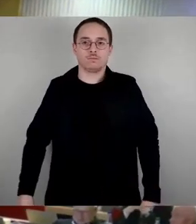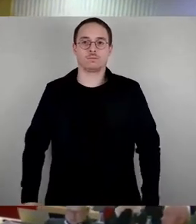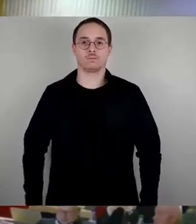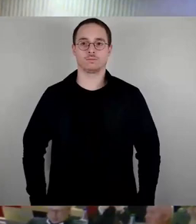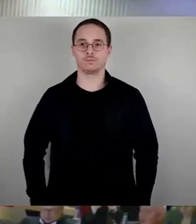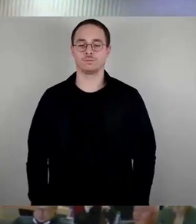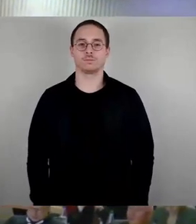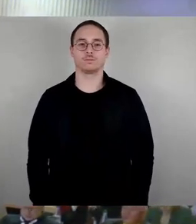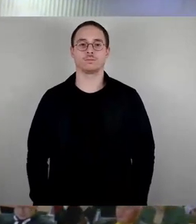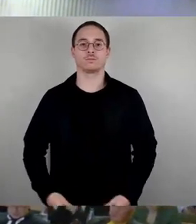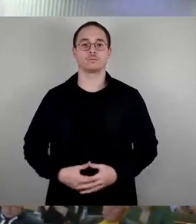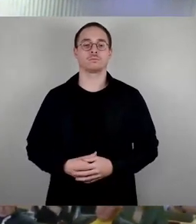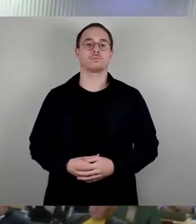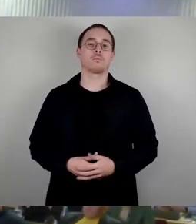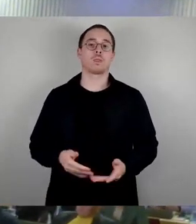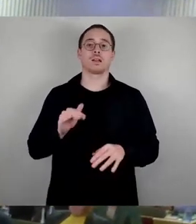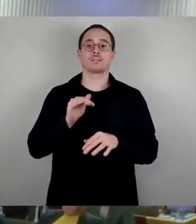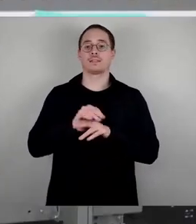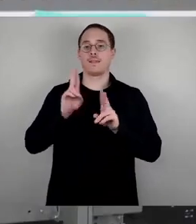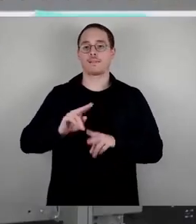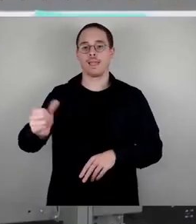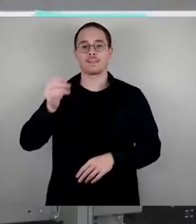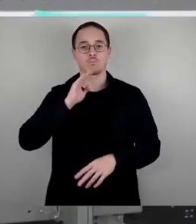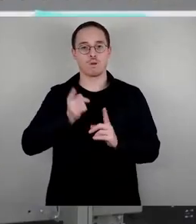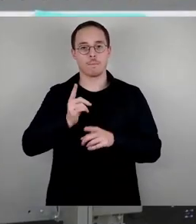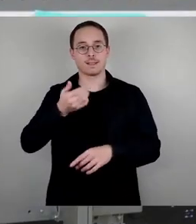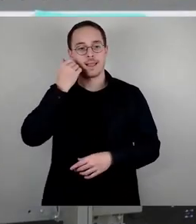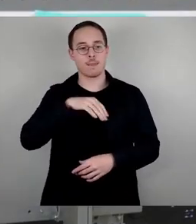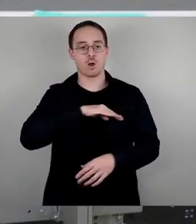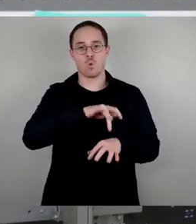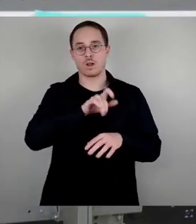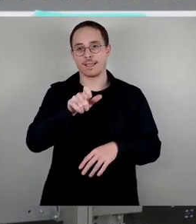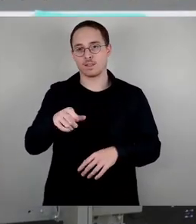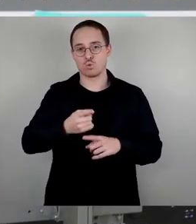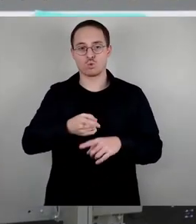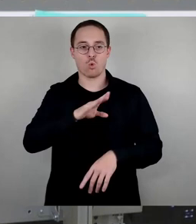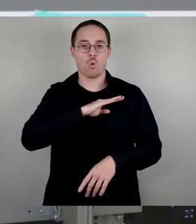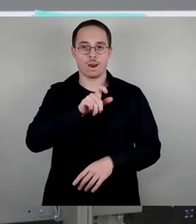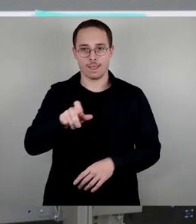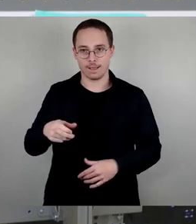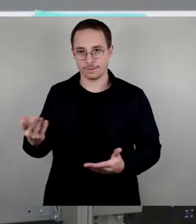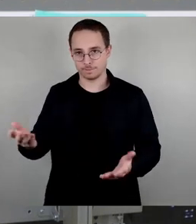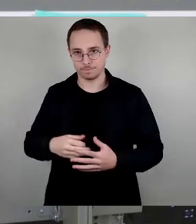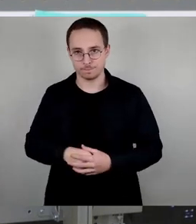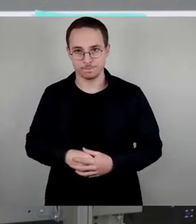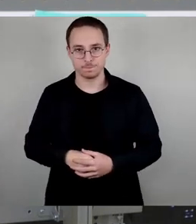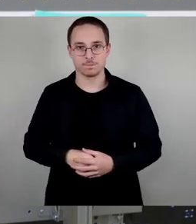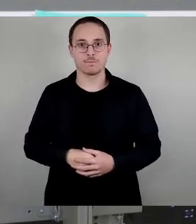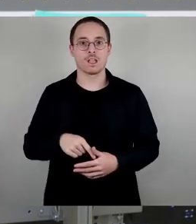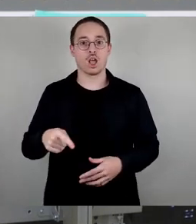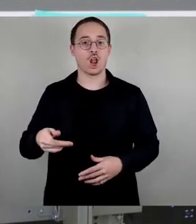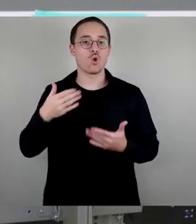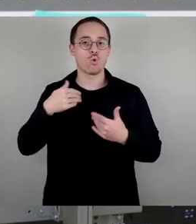Sehr geehrter Herr Bürgermeister, liebe Kolleginnen und Kollegen Stadträte, das Luftbad Deutsch hat eine lange Geschichte und ist fest verwurzelt im